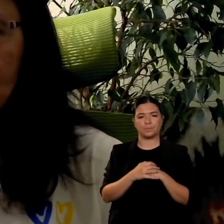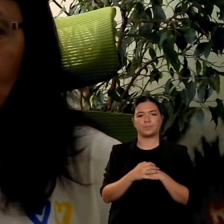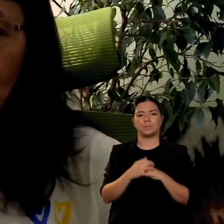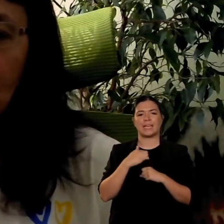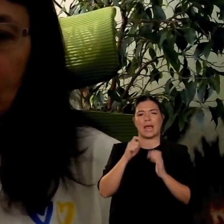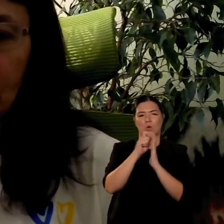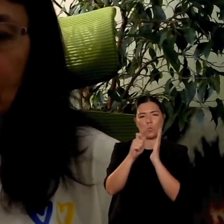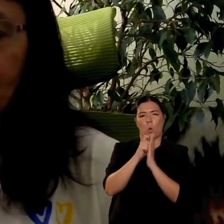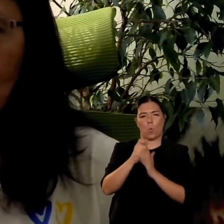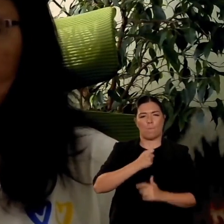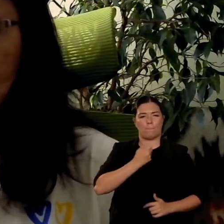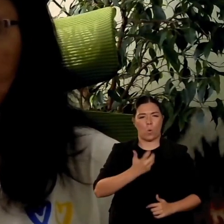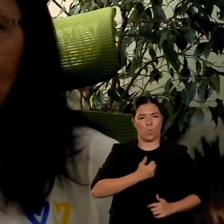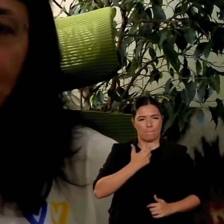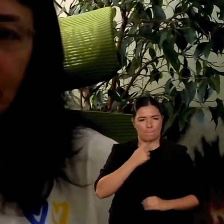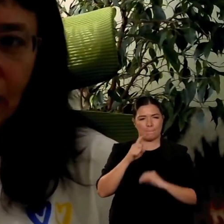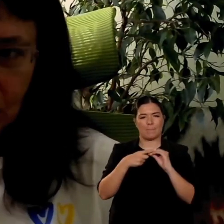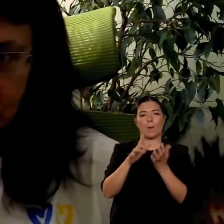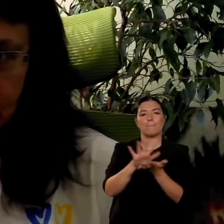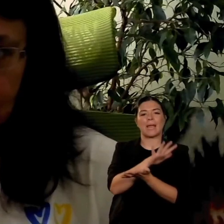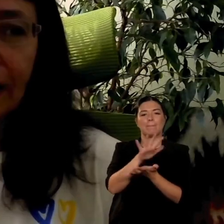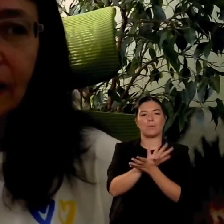pubblicato nella nostra comunità